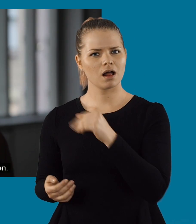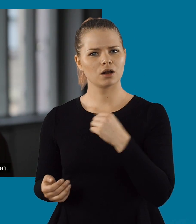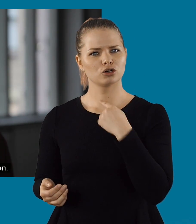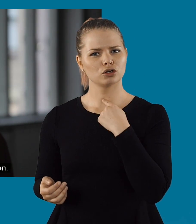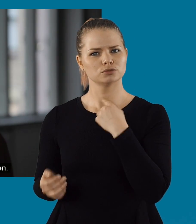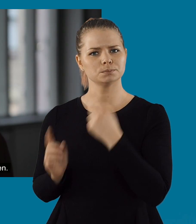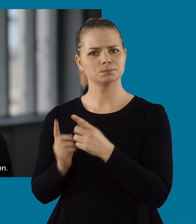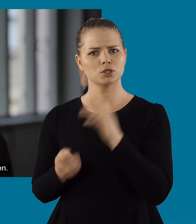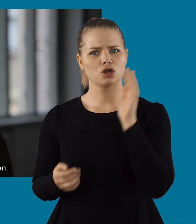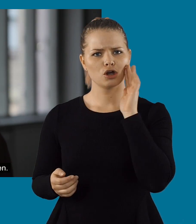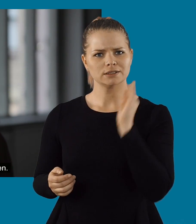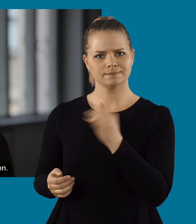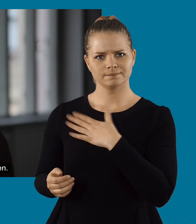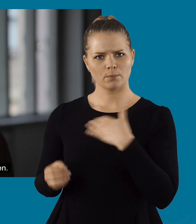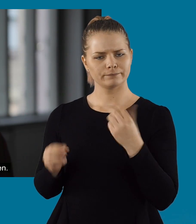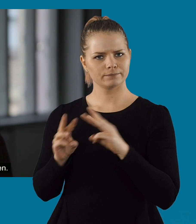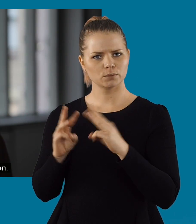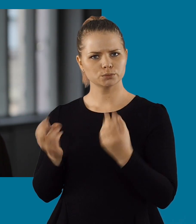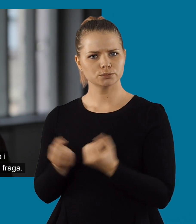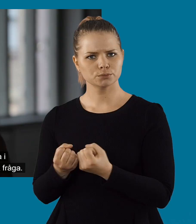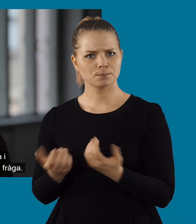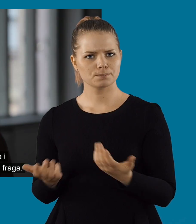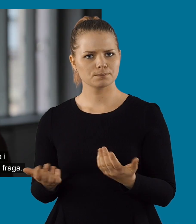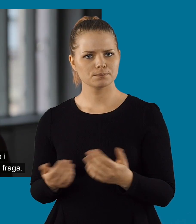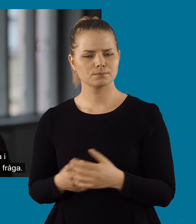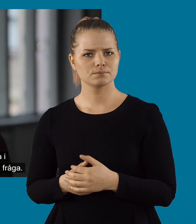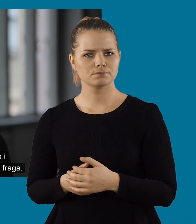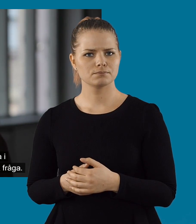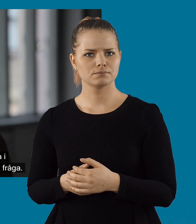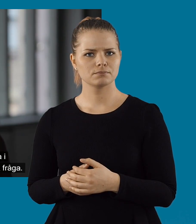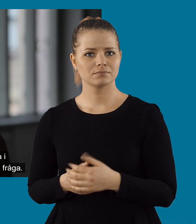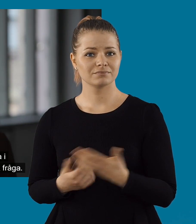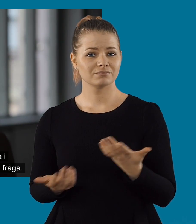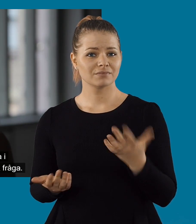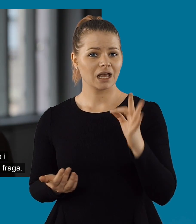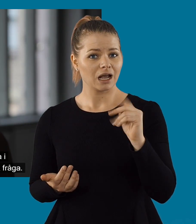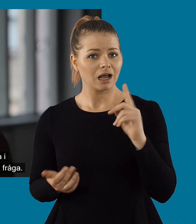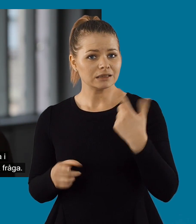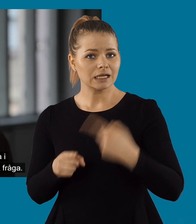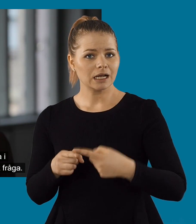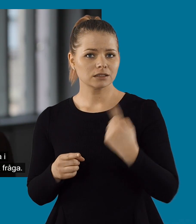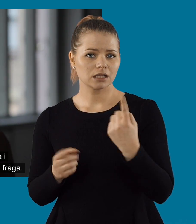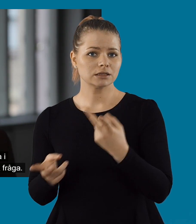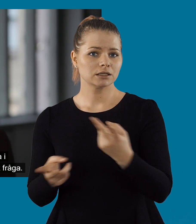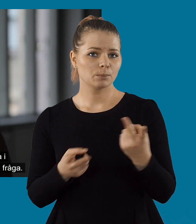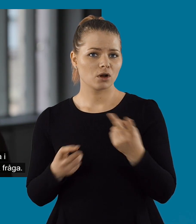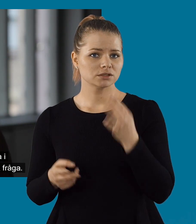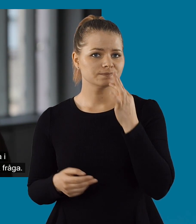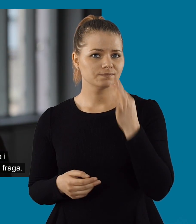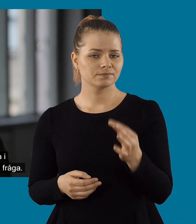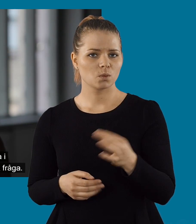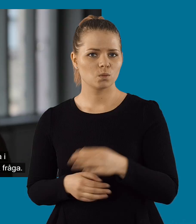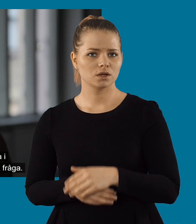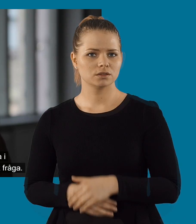någon försvinner i mängden utan vi vill att alla röster ska bli hörda i vår workshop. Det är helt enkelt en